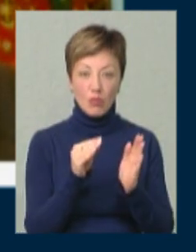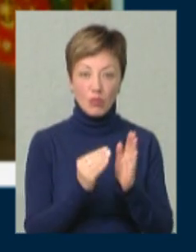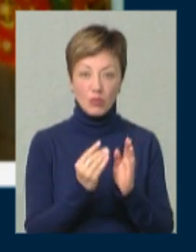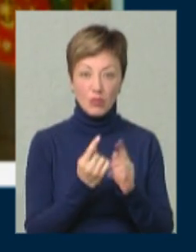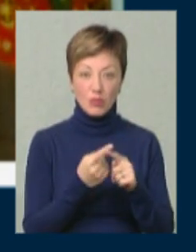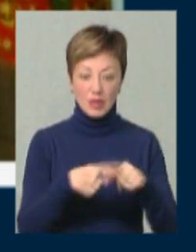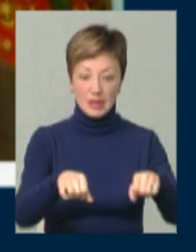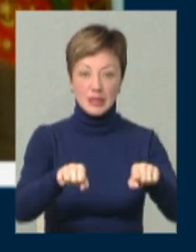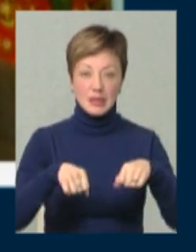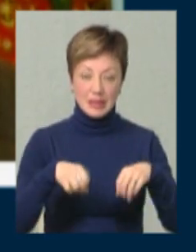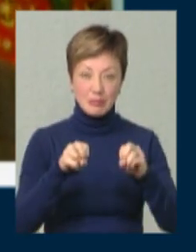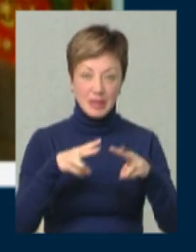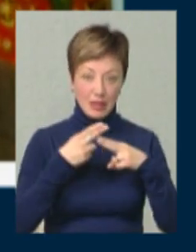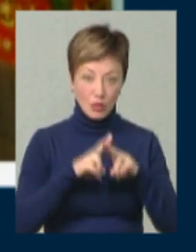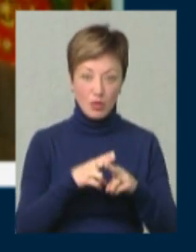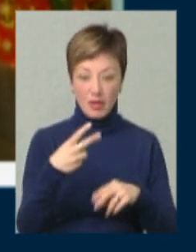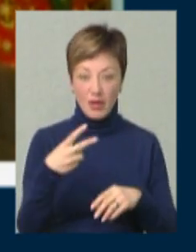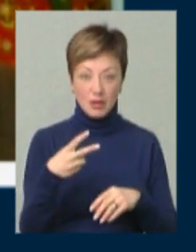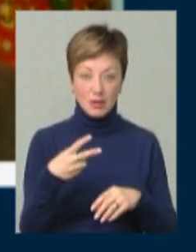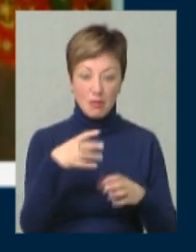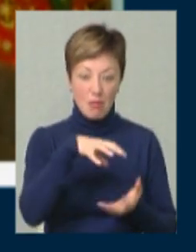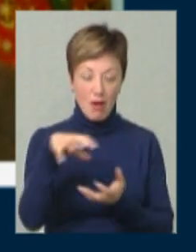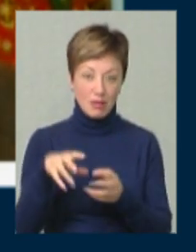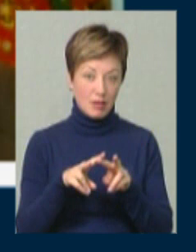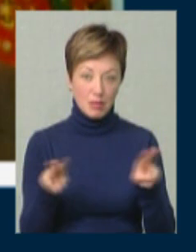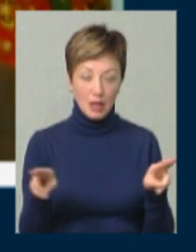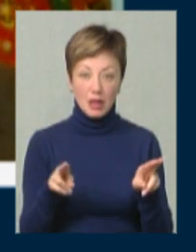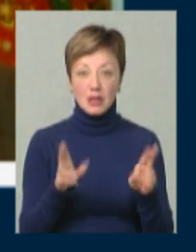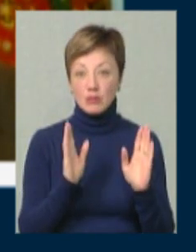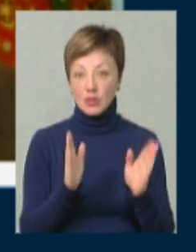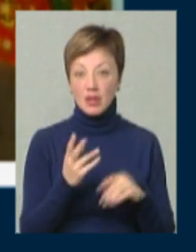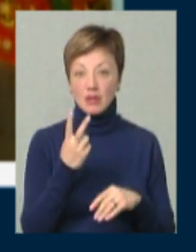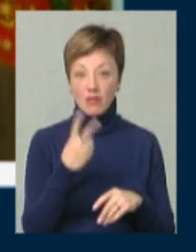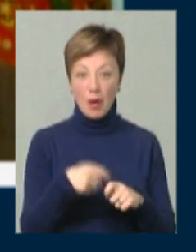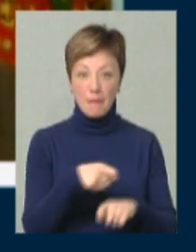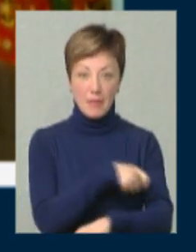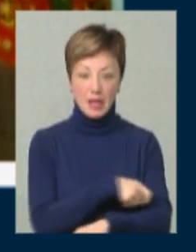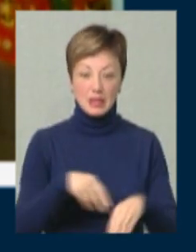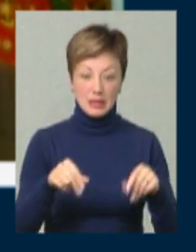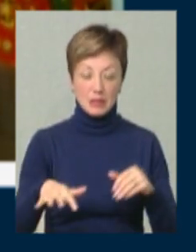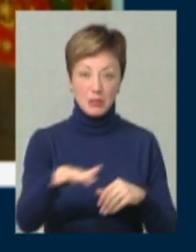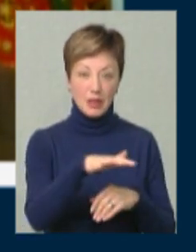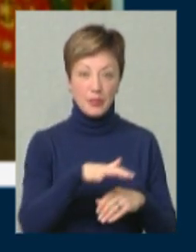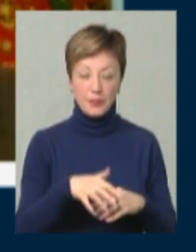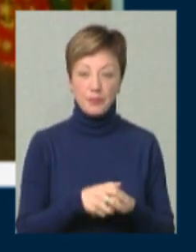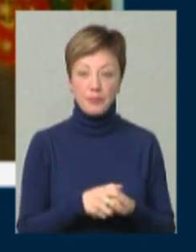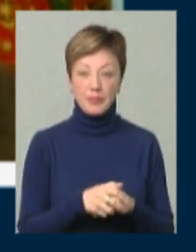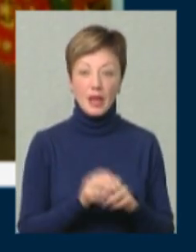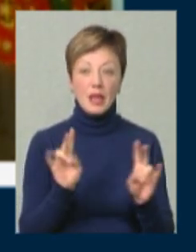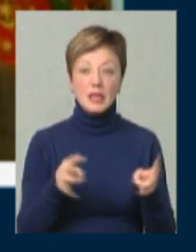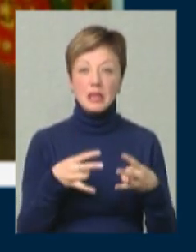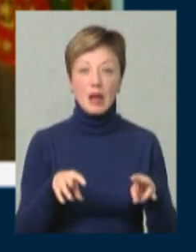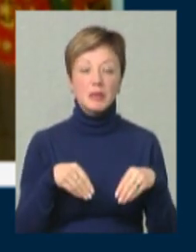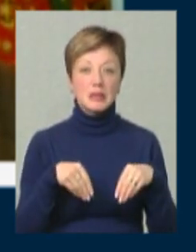на шпалєру і буде тих самих 20 банок. Але це буде всього лише 2 квадратних метри землі. Не